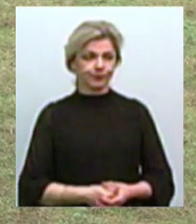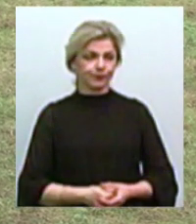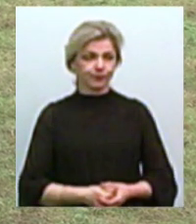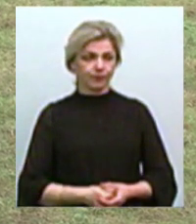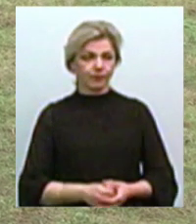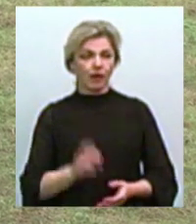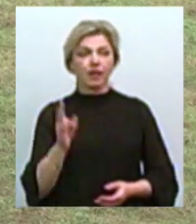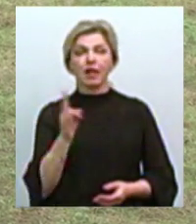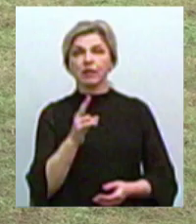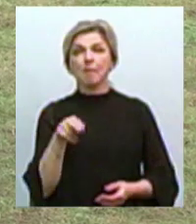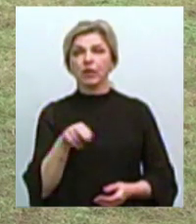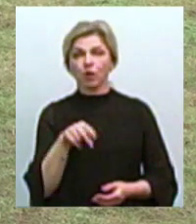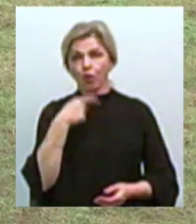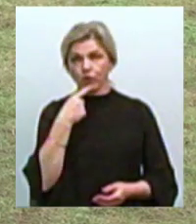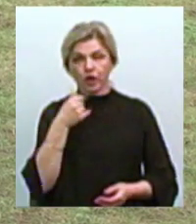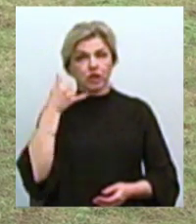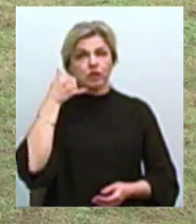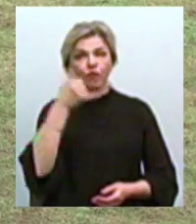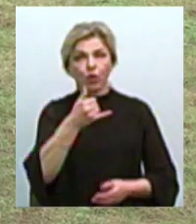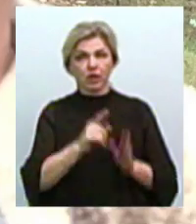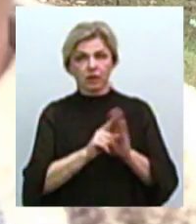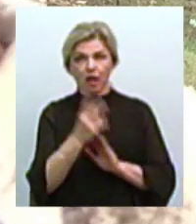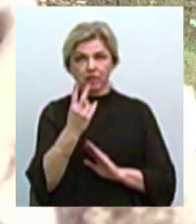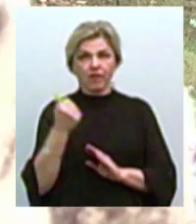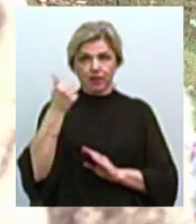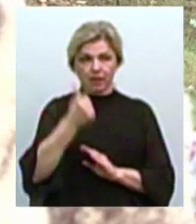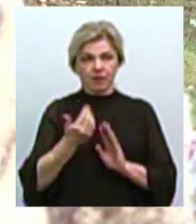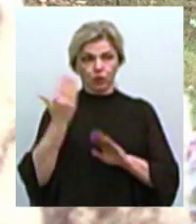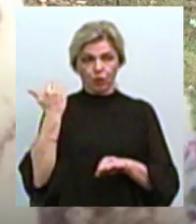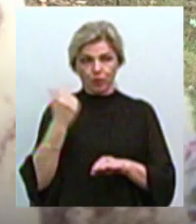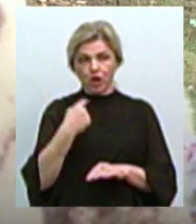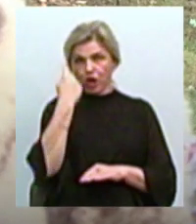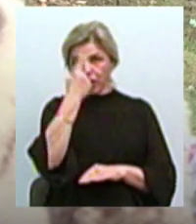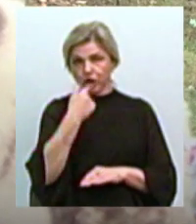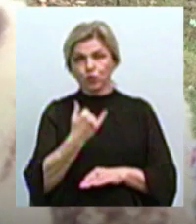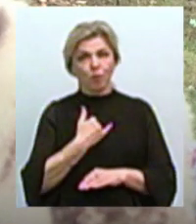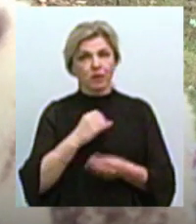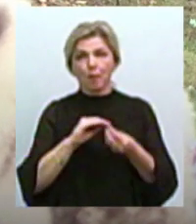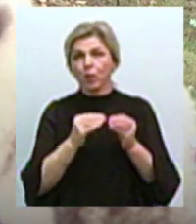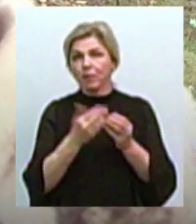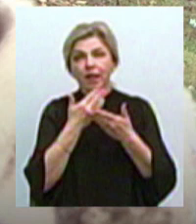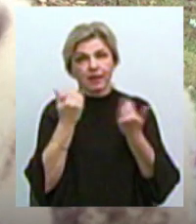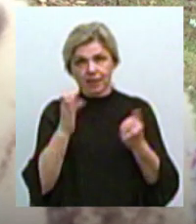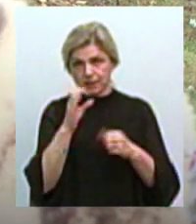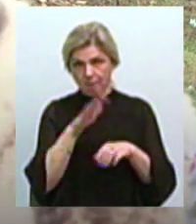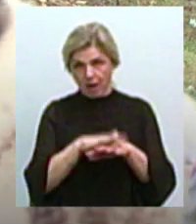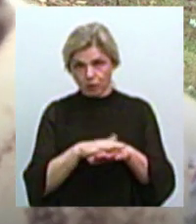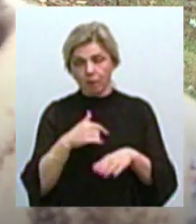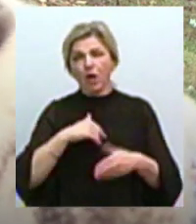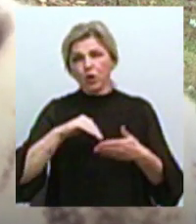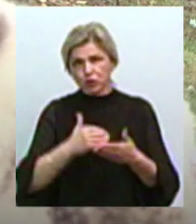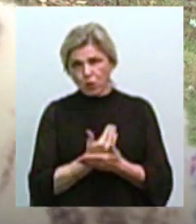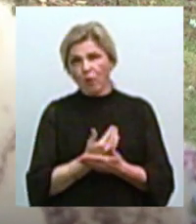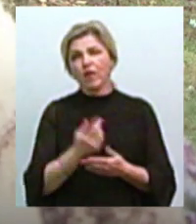Наталія Паначій говорить, дзвонити почали два тижні тому. Особисто в мене немає проблем з банками. Я знову вирішила, що це